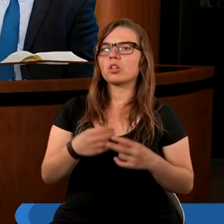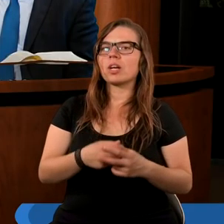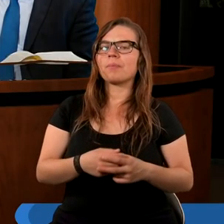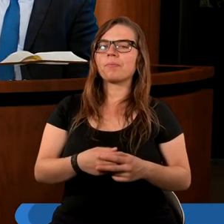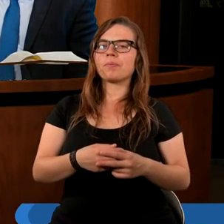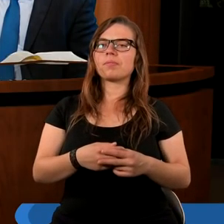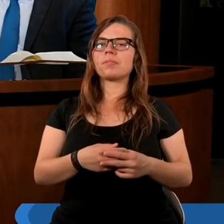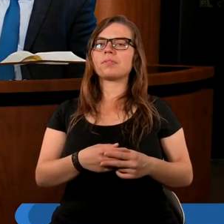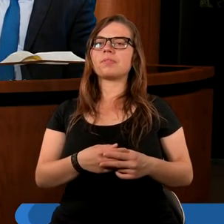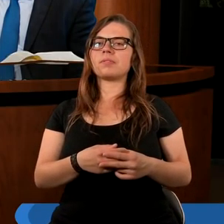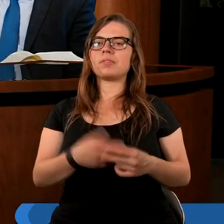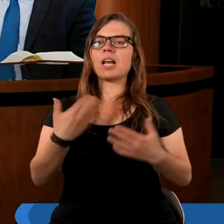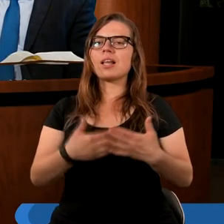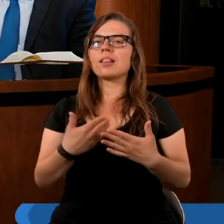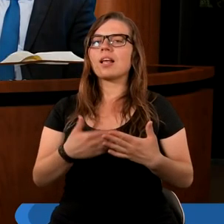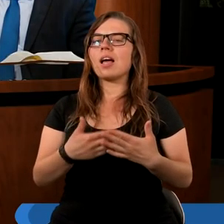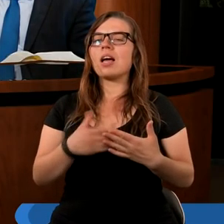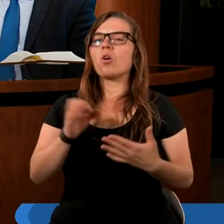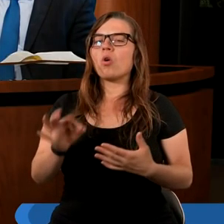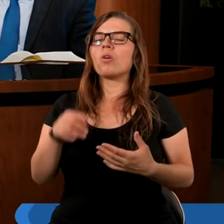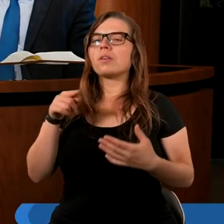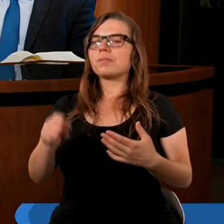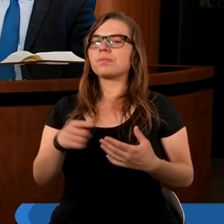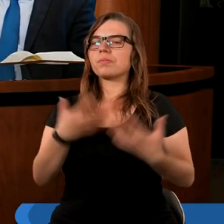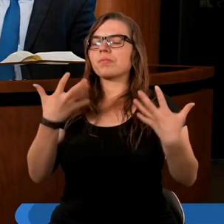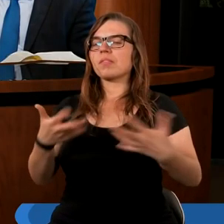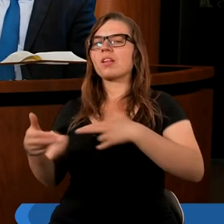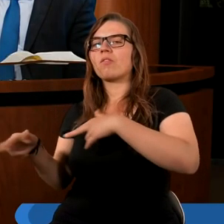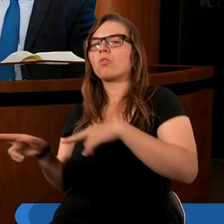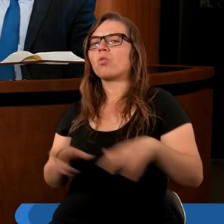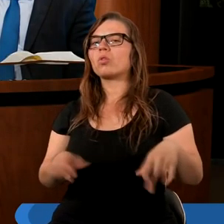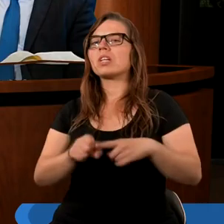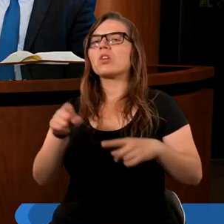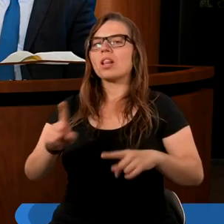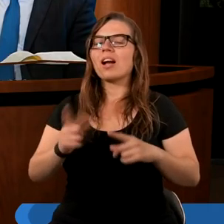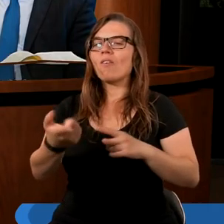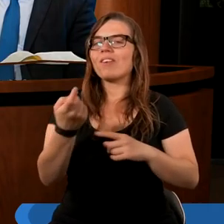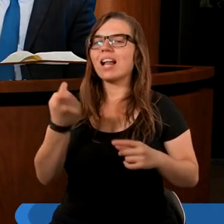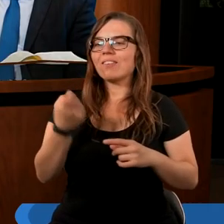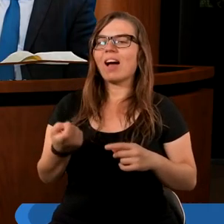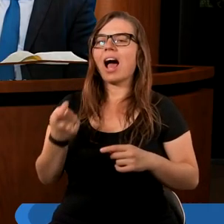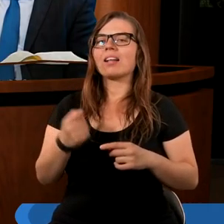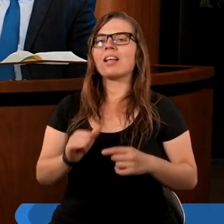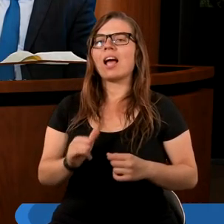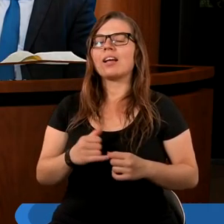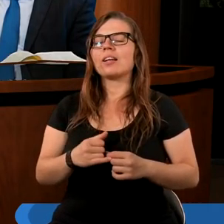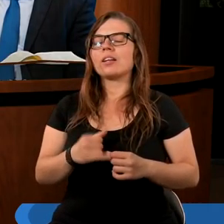Dziękuję bardzo. Dlatego chcę wrócić do tego wezwania i